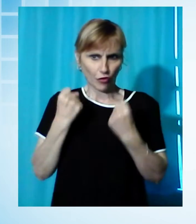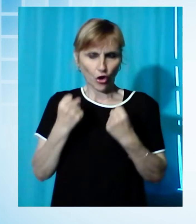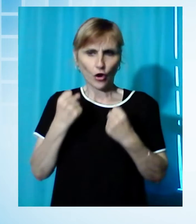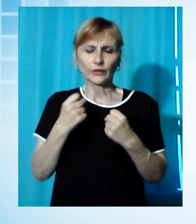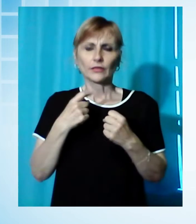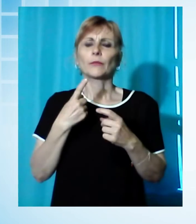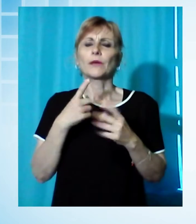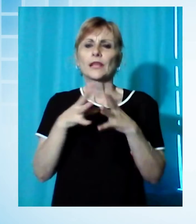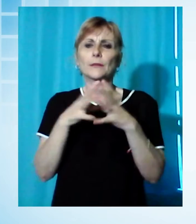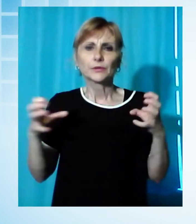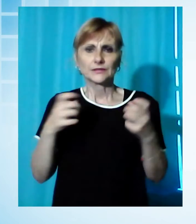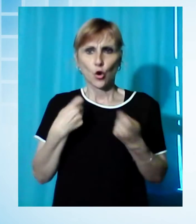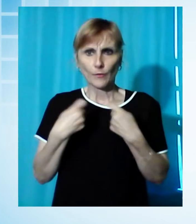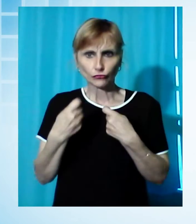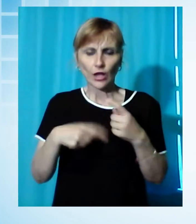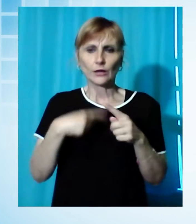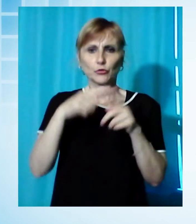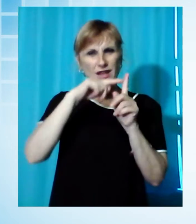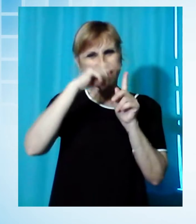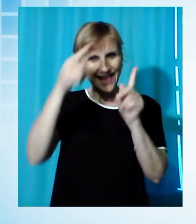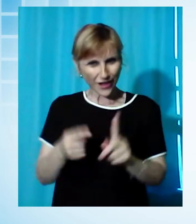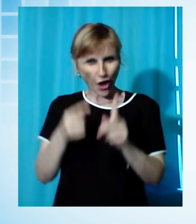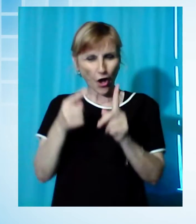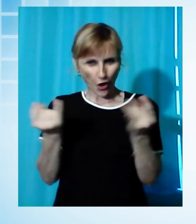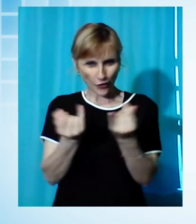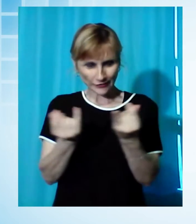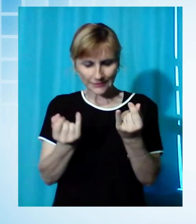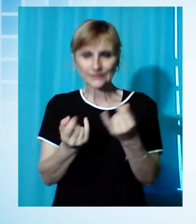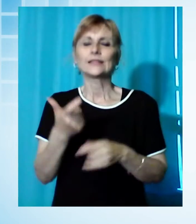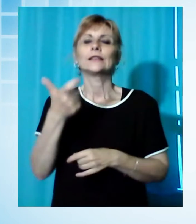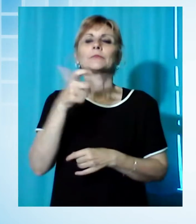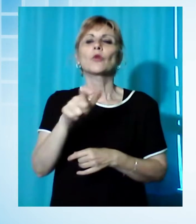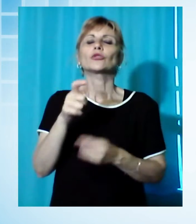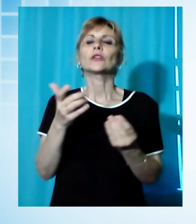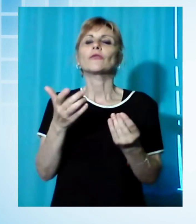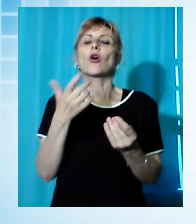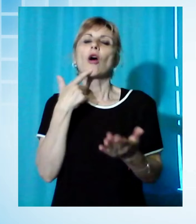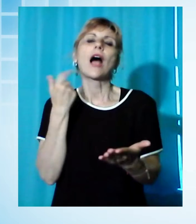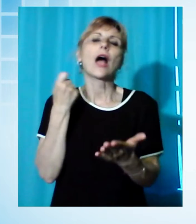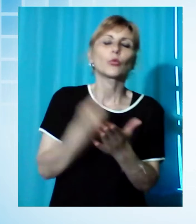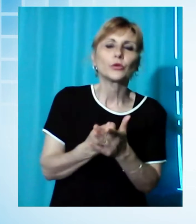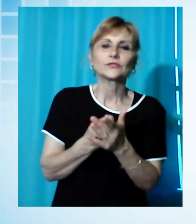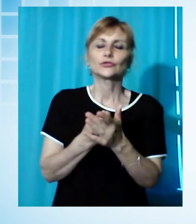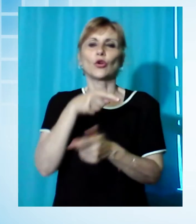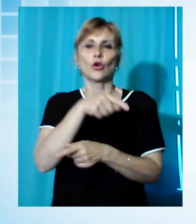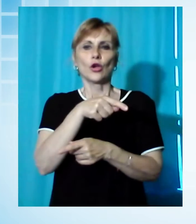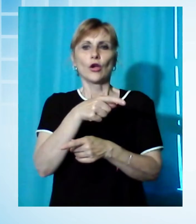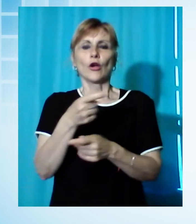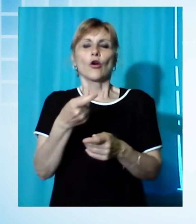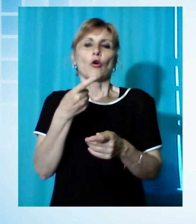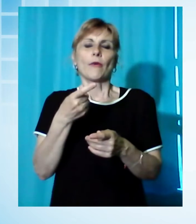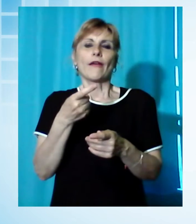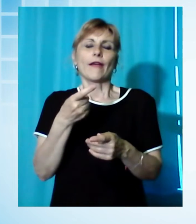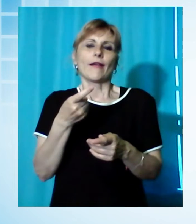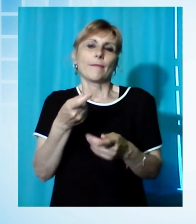È infatti una prassi molto comune quella di rilasciare all'atto dell'acquisto della fornitura titoli di credito con scadenza di